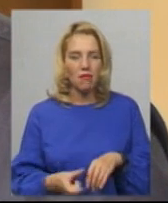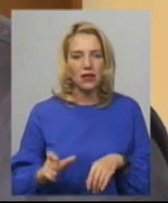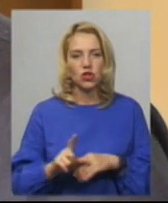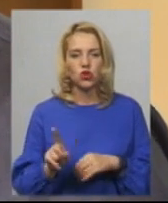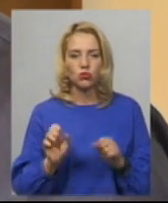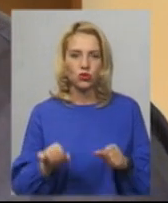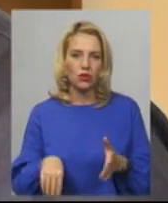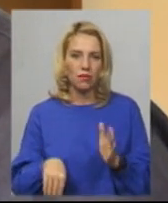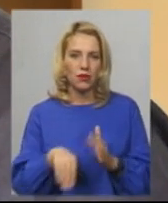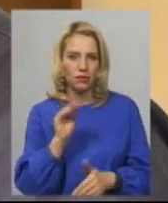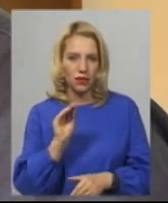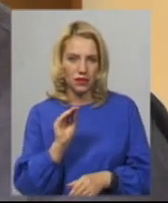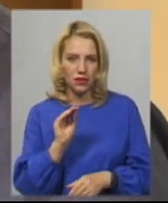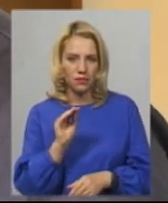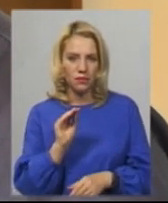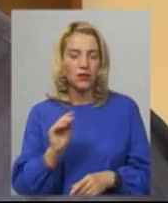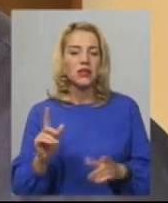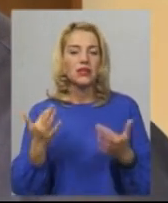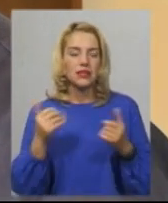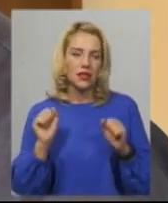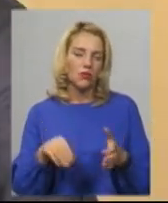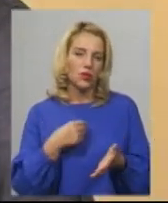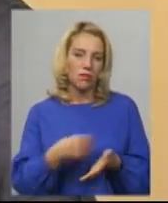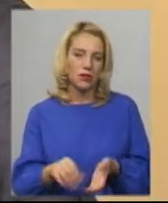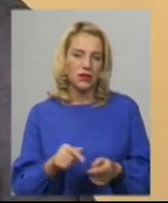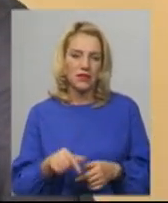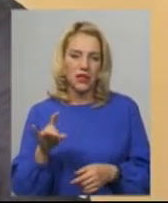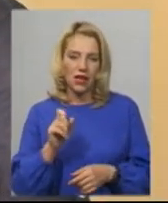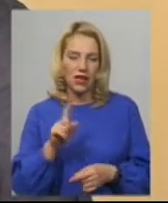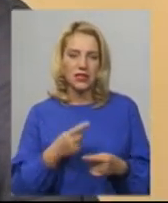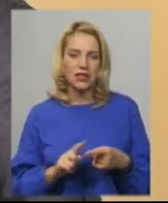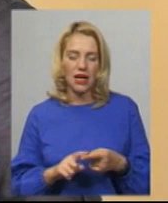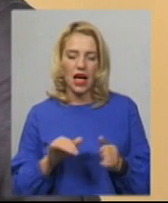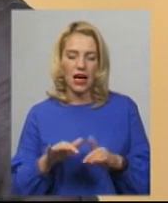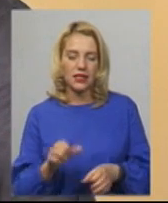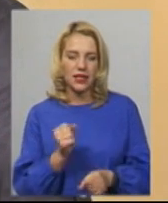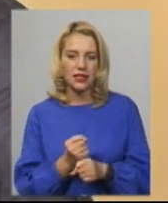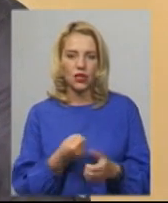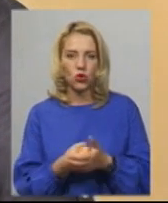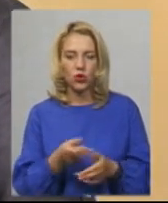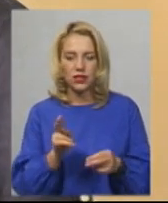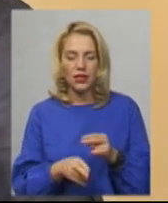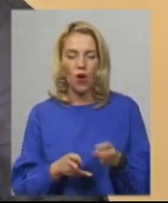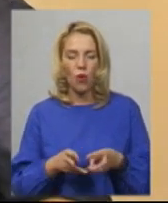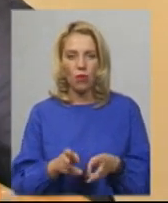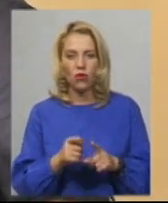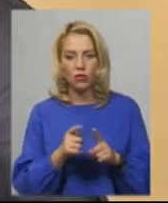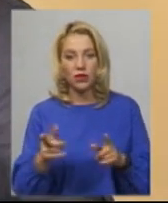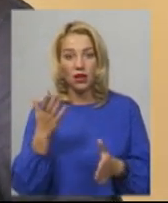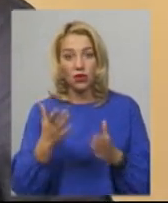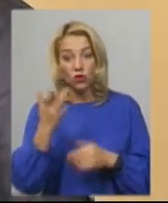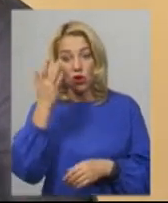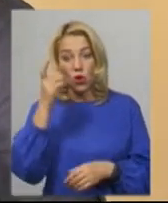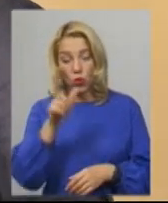скільки можна придбати цього газу. Ця акція діє до кінця опалювального періоду. Якщо людина